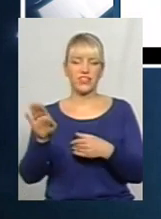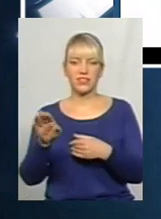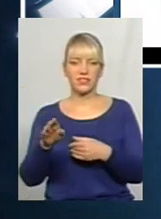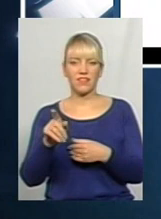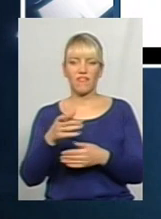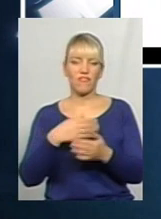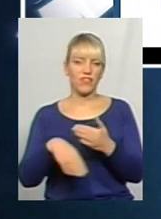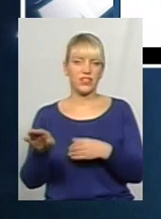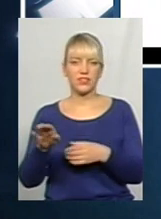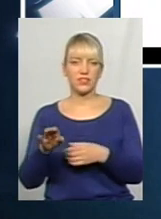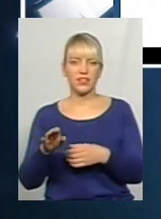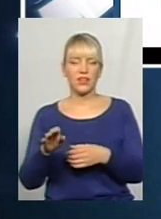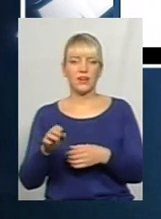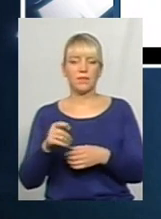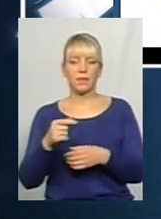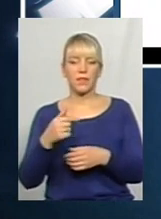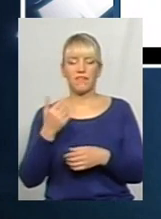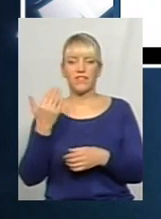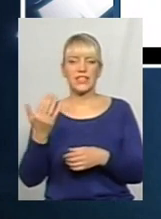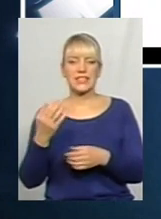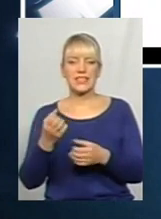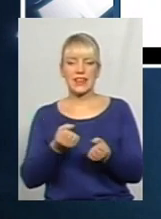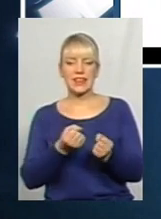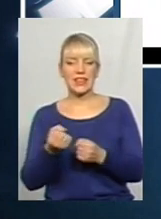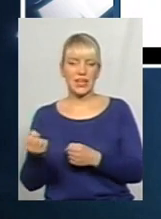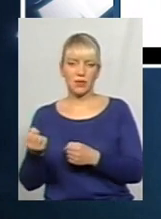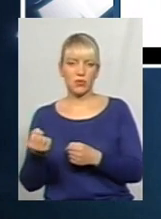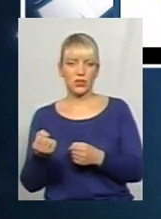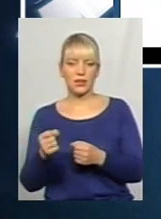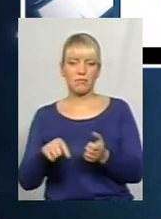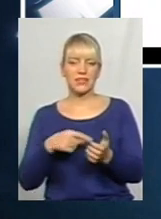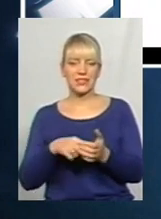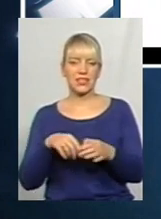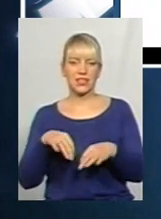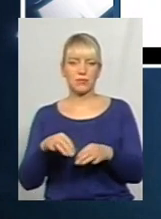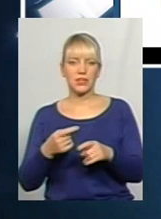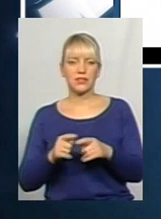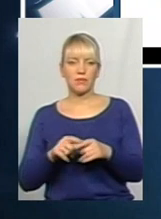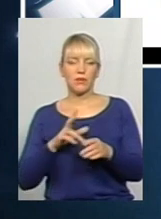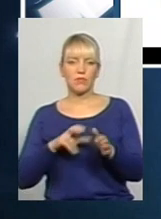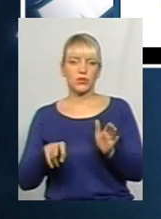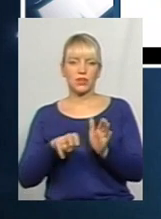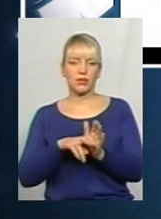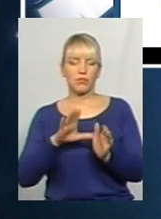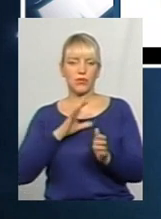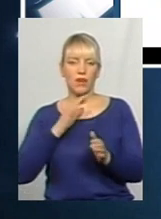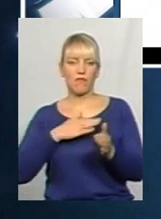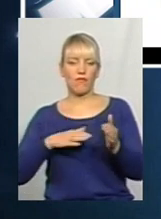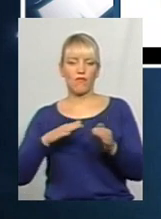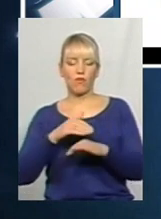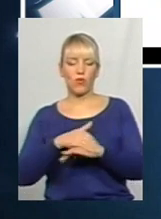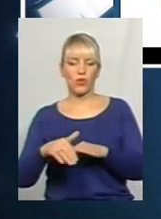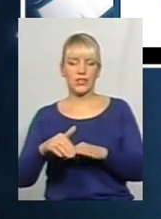міський транспорт. Я його розумію, як посадка була біля спецкординатів на інститутці. Доїхала до